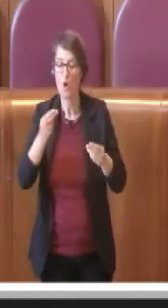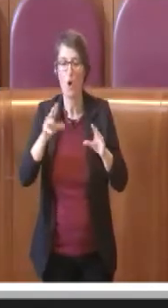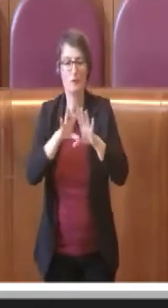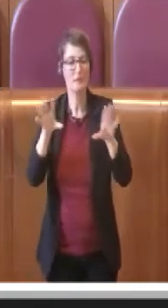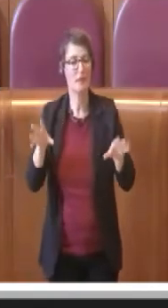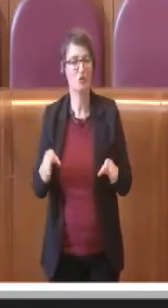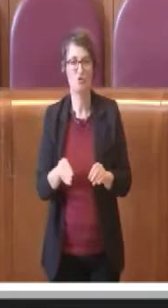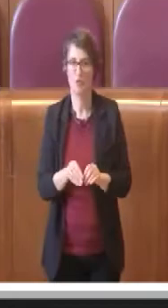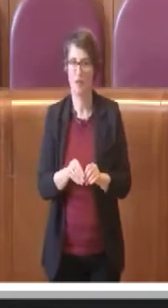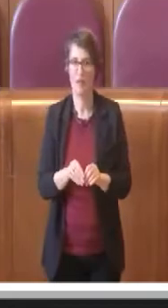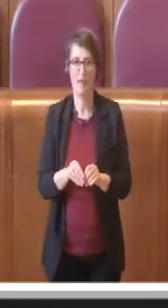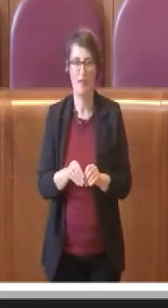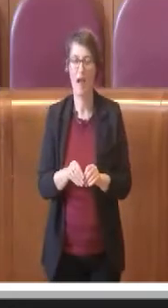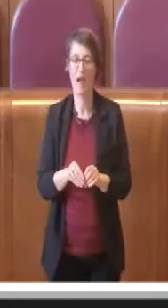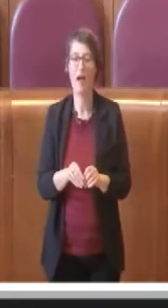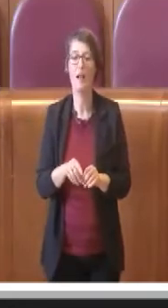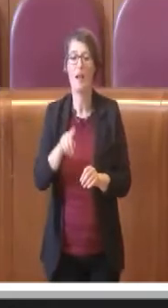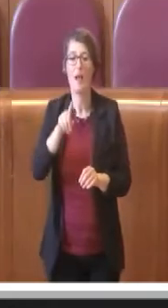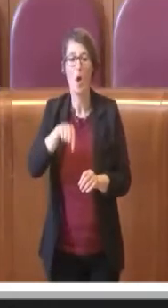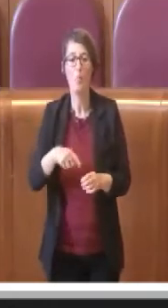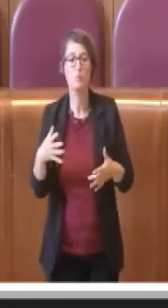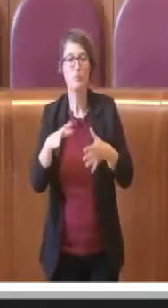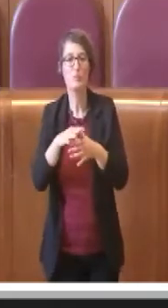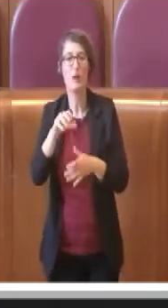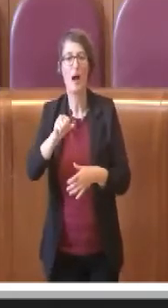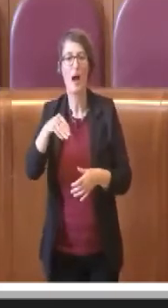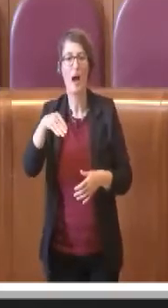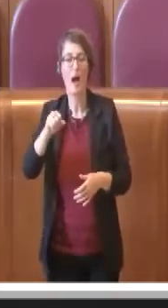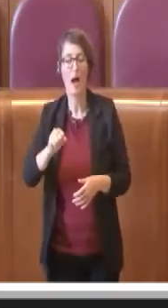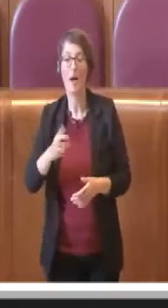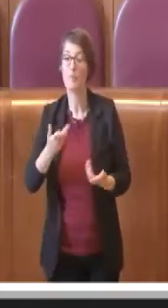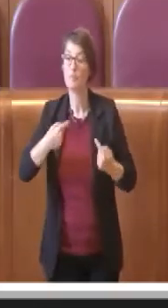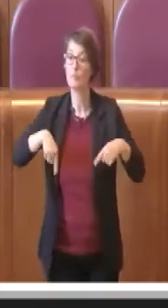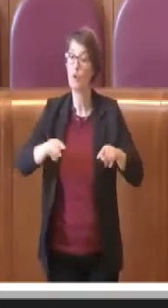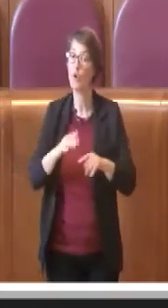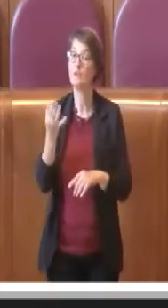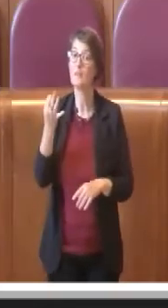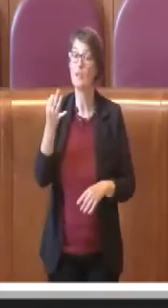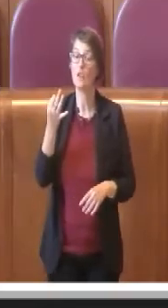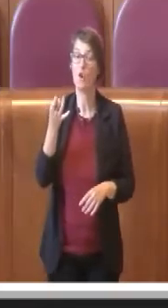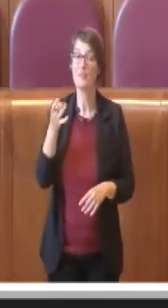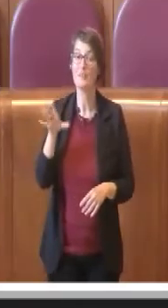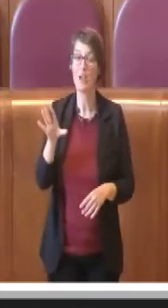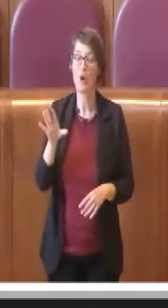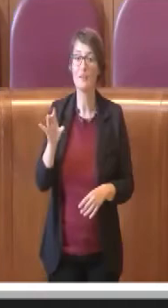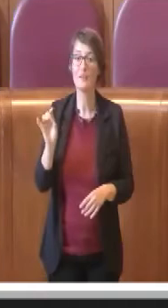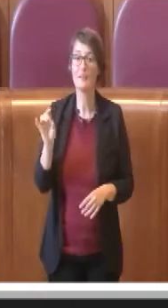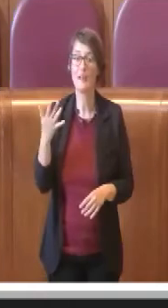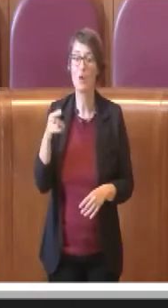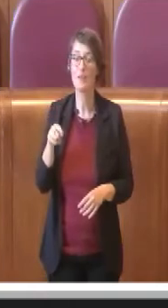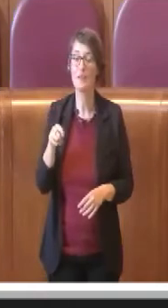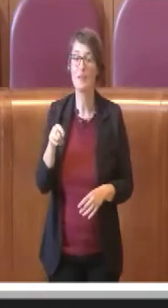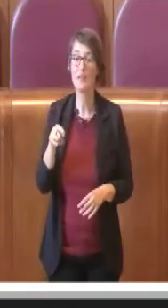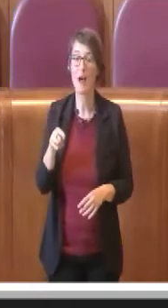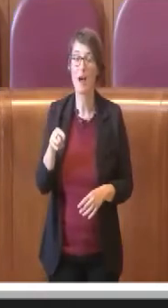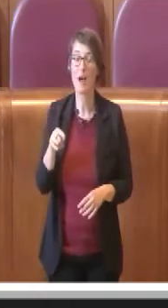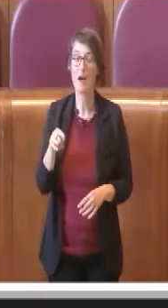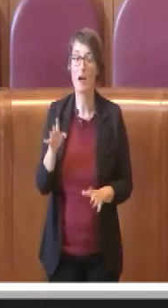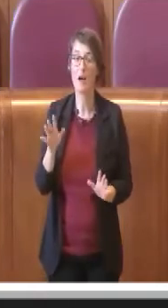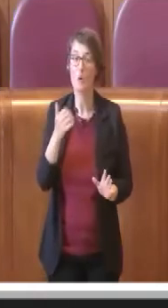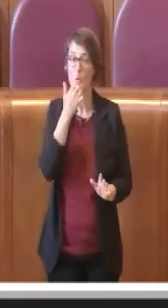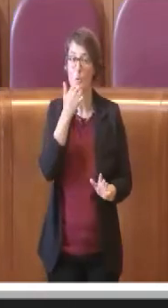trovato per quanto riguarda AMA. Abbiamo fatto un consiglio su